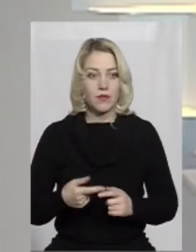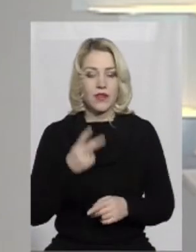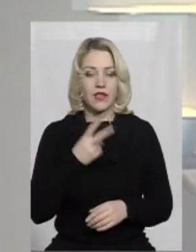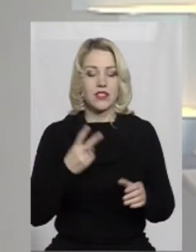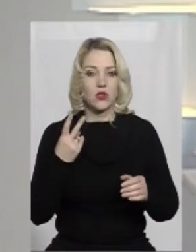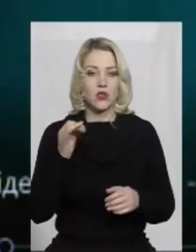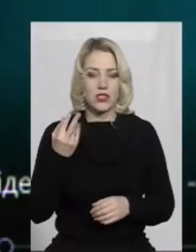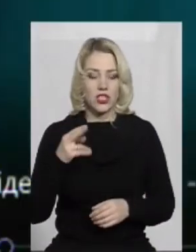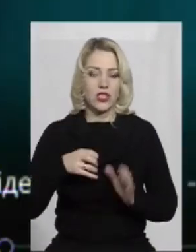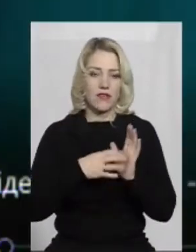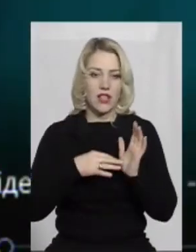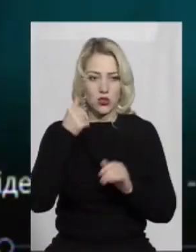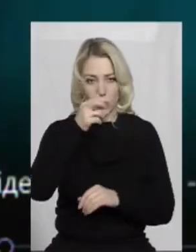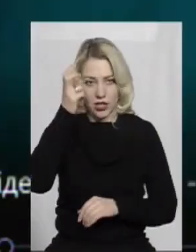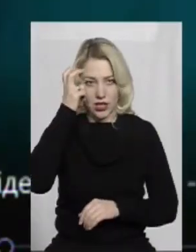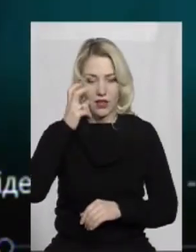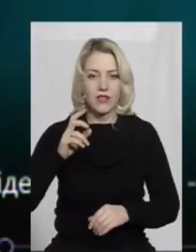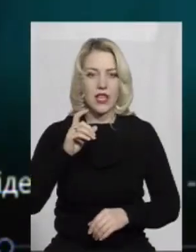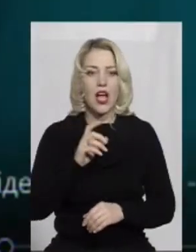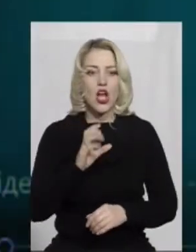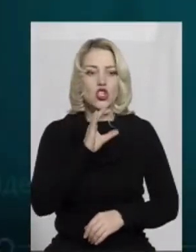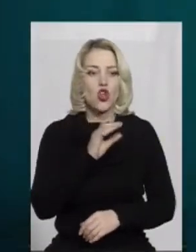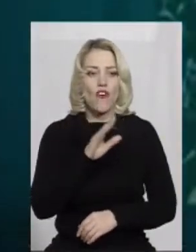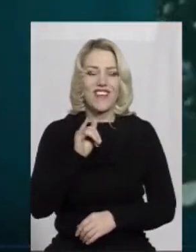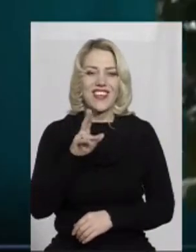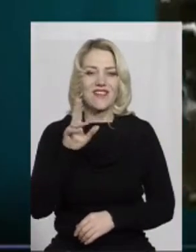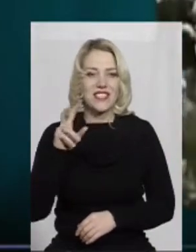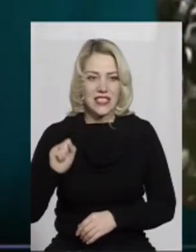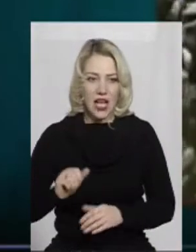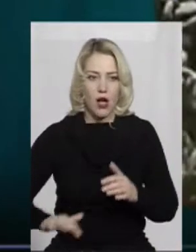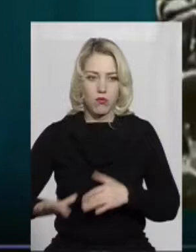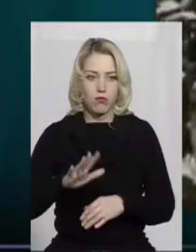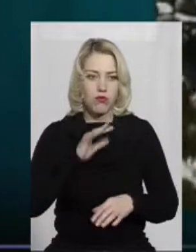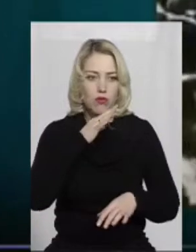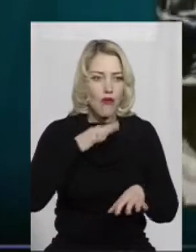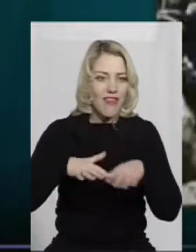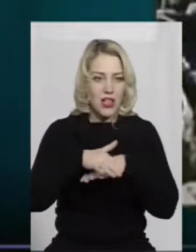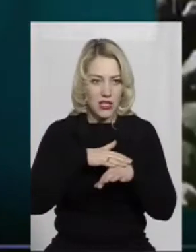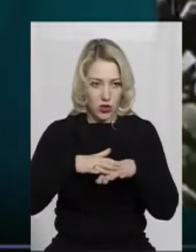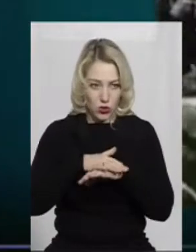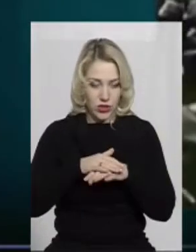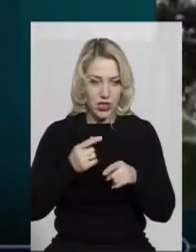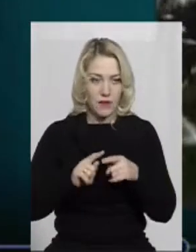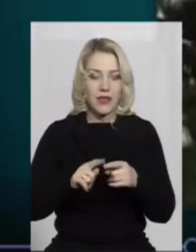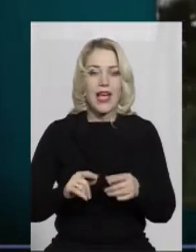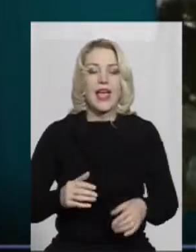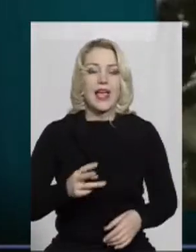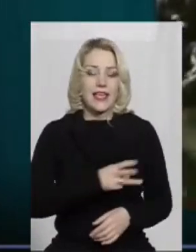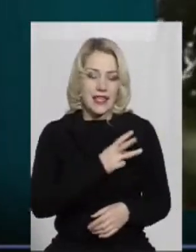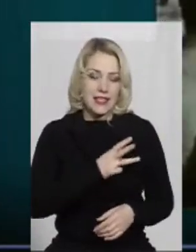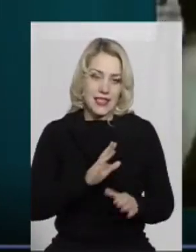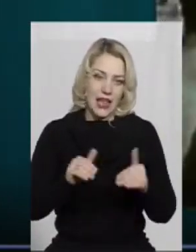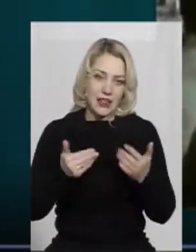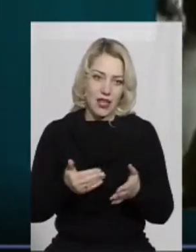року Київ, Софіївська площа, як бачимо з архівних відео, було велелюдно. Все ж, ініціатива об'єднатися